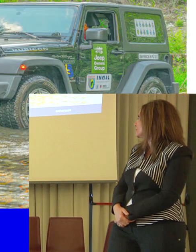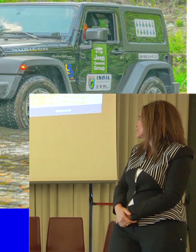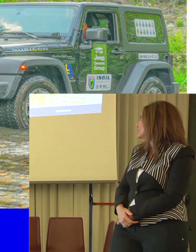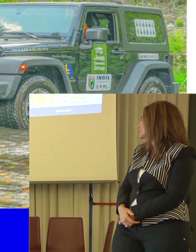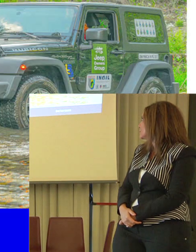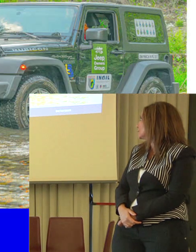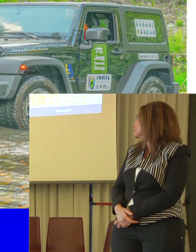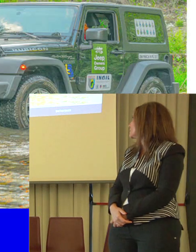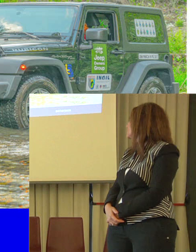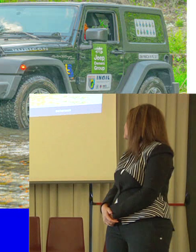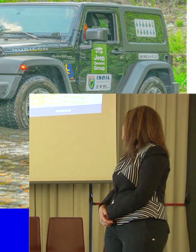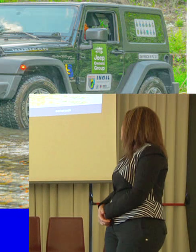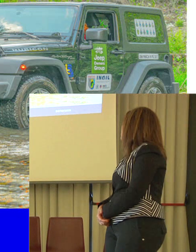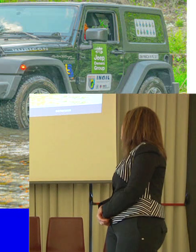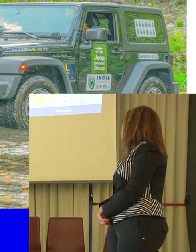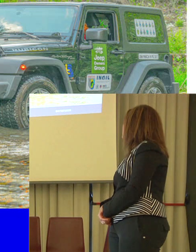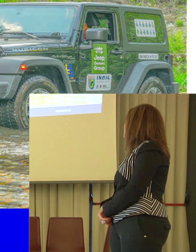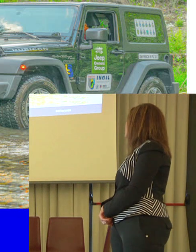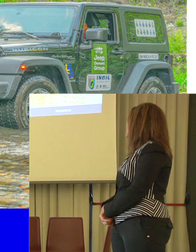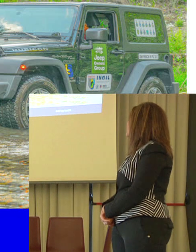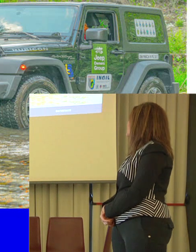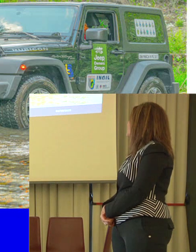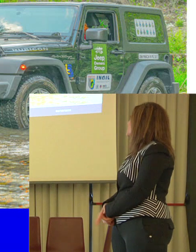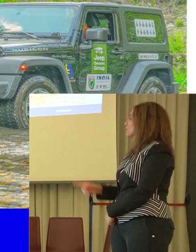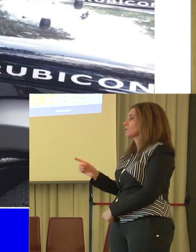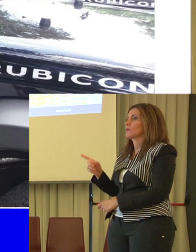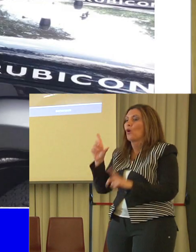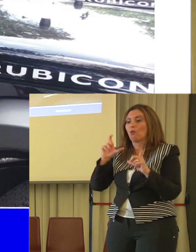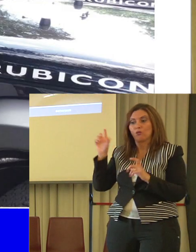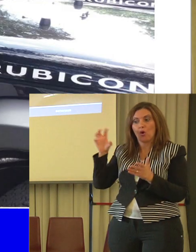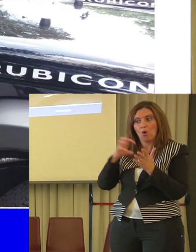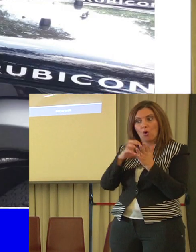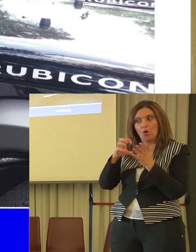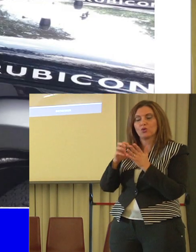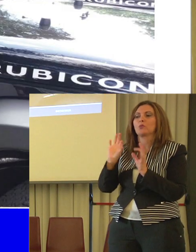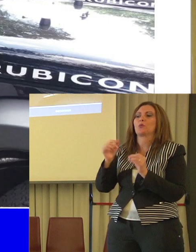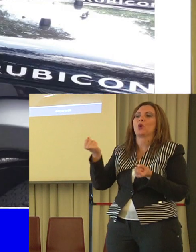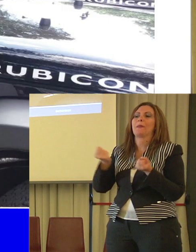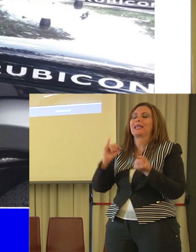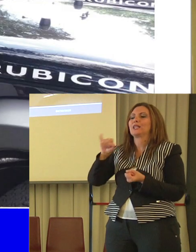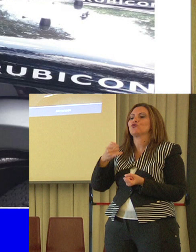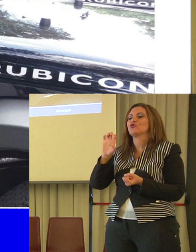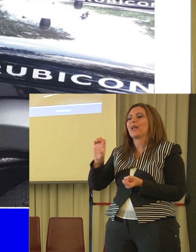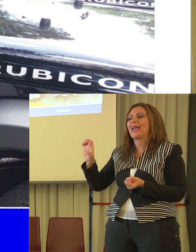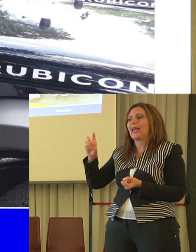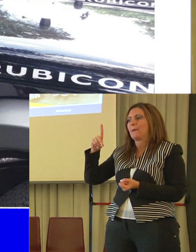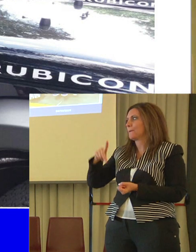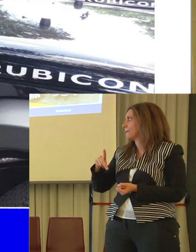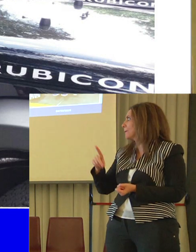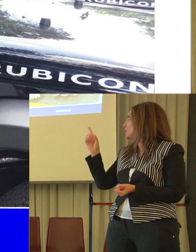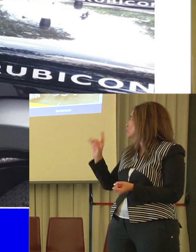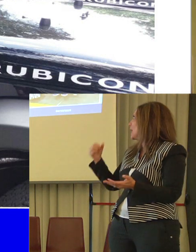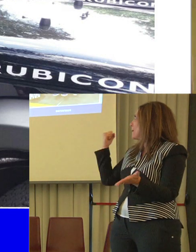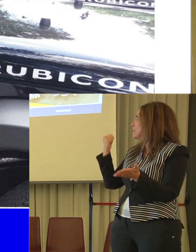Ecco, qui cominciamo a vedere le prime jeep messi a disposizione da Jeep Italia, con tanto di bella